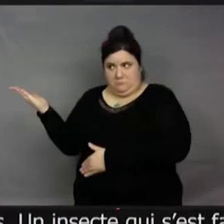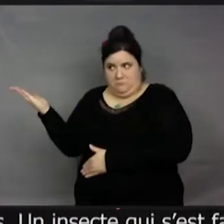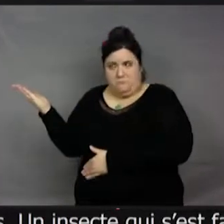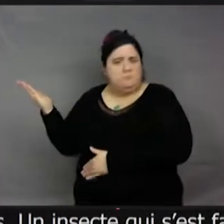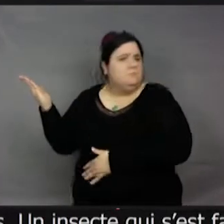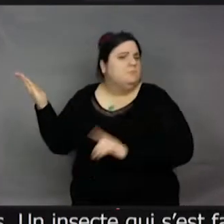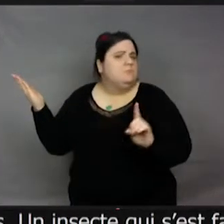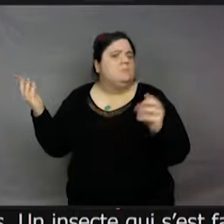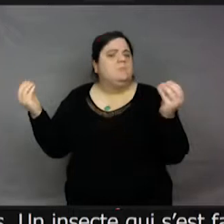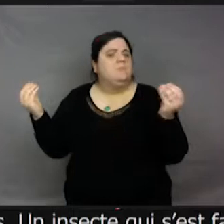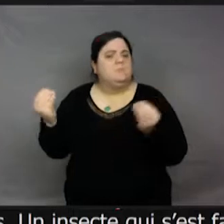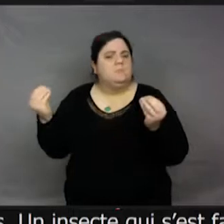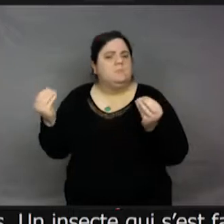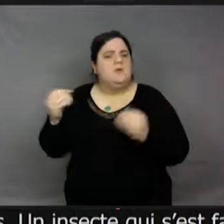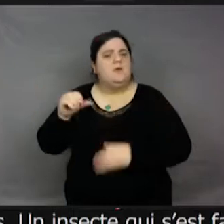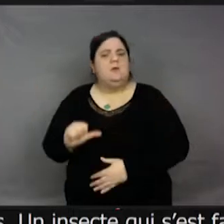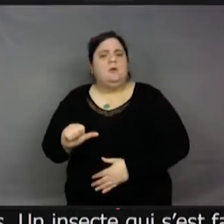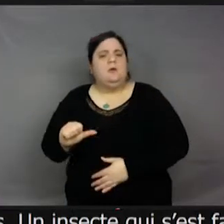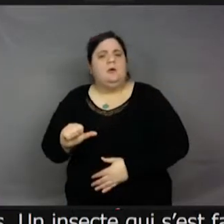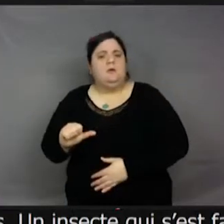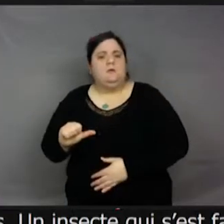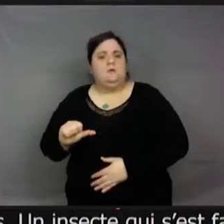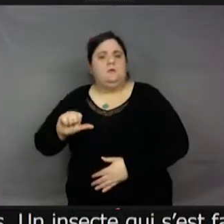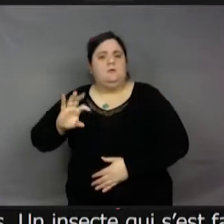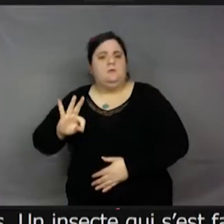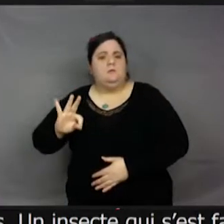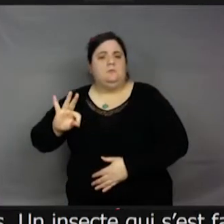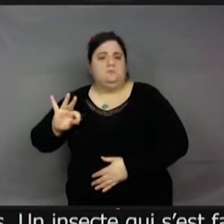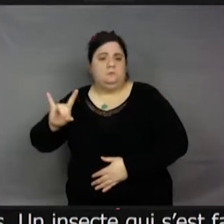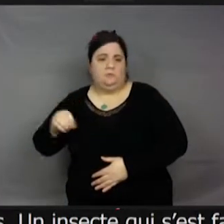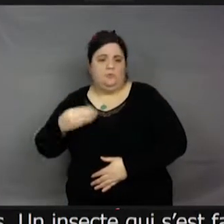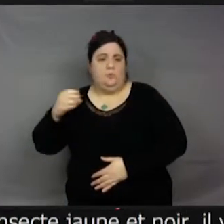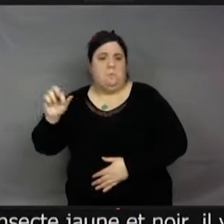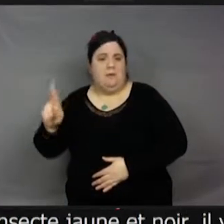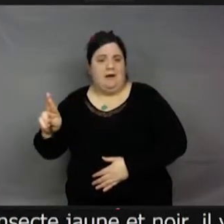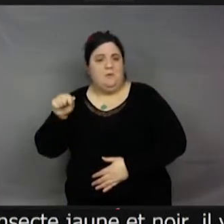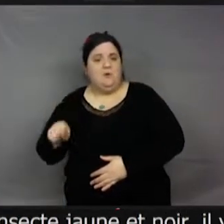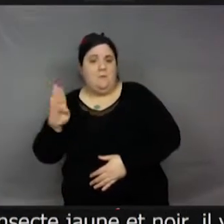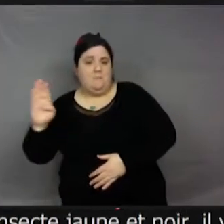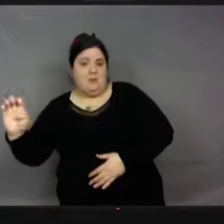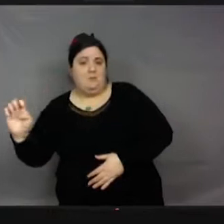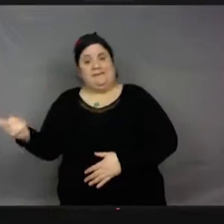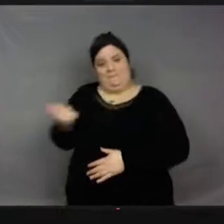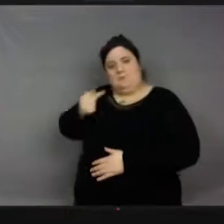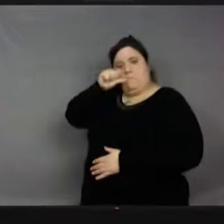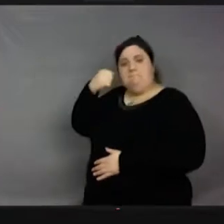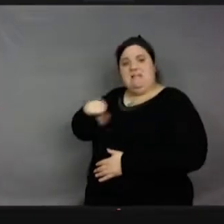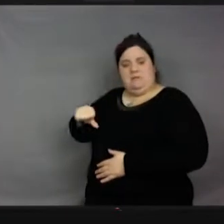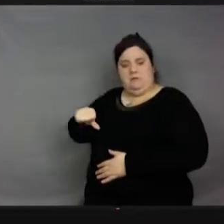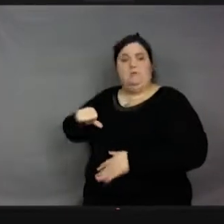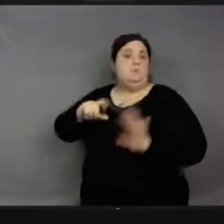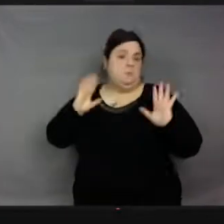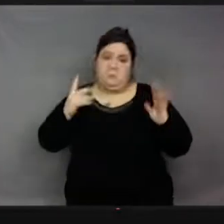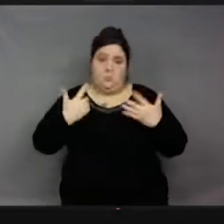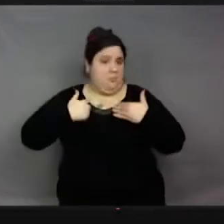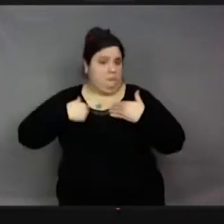entomar.be. Elle vient de Belgique, je le précise. C'est libre de droit. n pas écrit entomar, mais il devrait y avoir écrit entomar.be. Vous